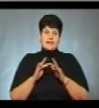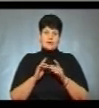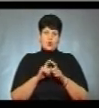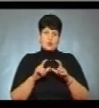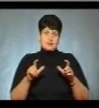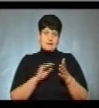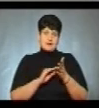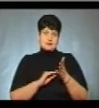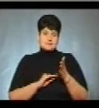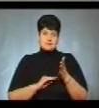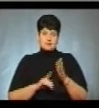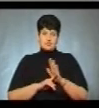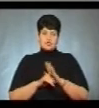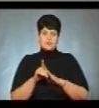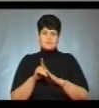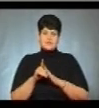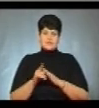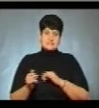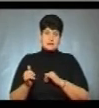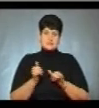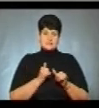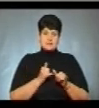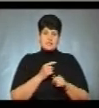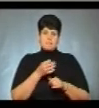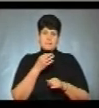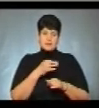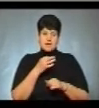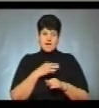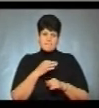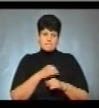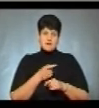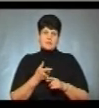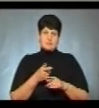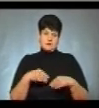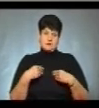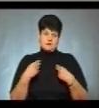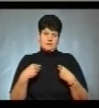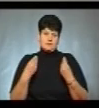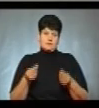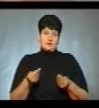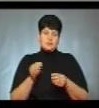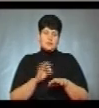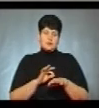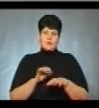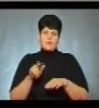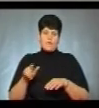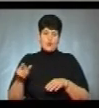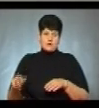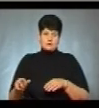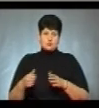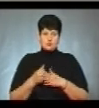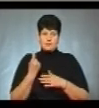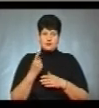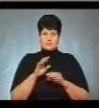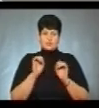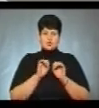рецепти і почнемо забезпечувати медикаменти і відпускати їх хворих. Бо до 1 квітня ми роздали все, що в нас